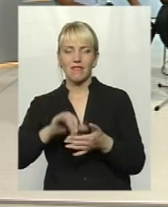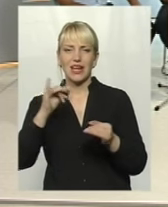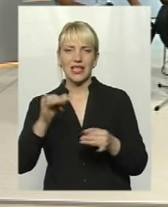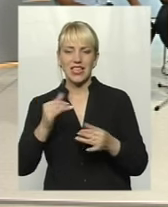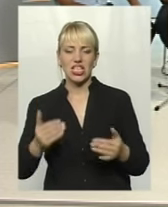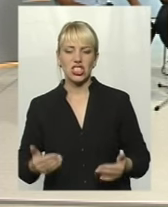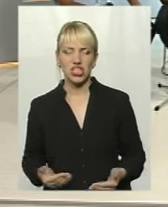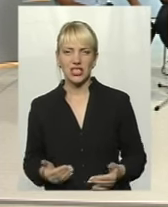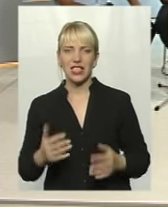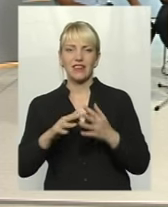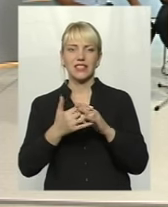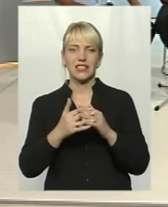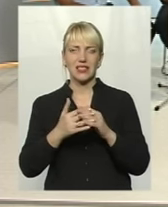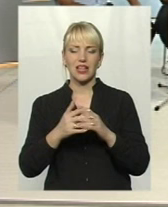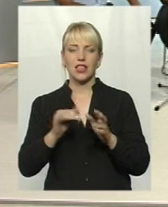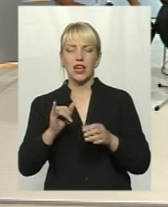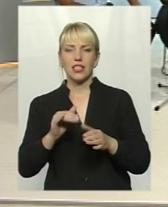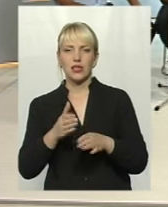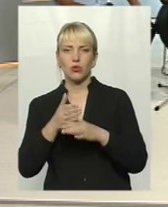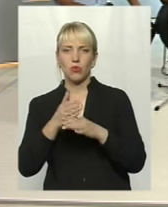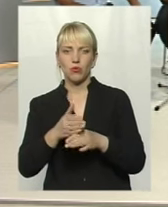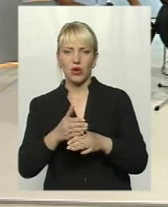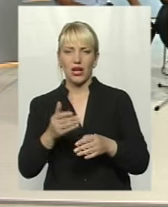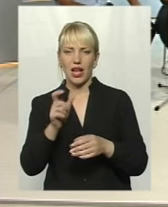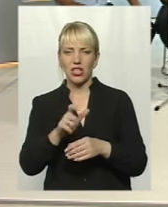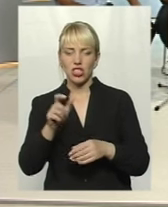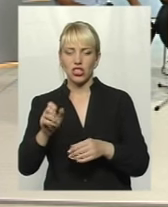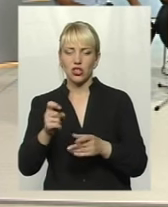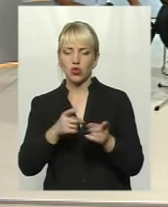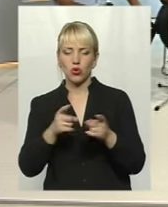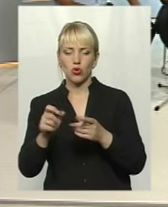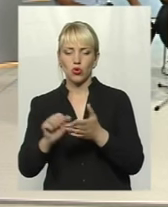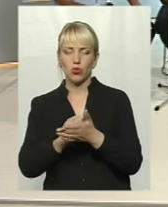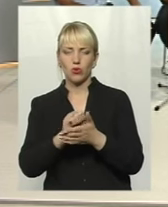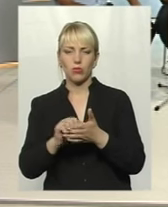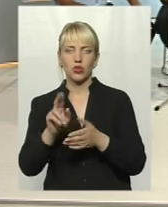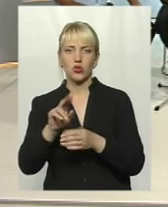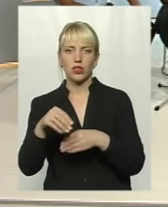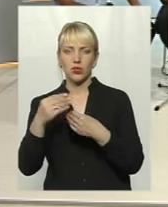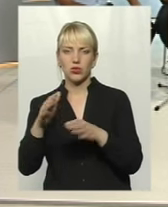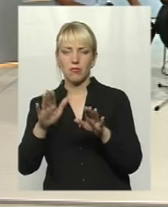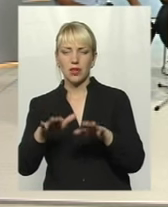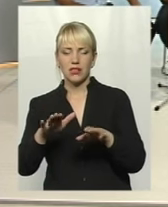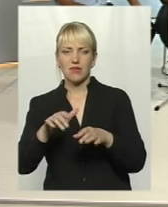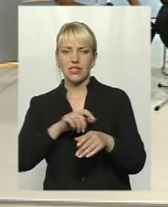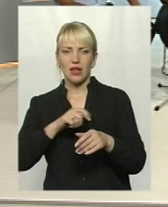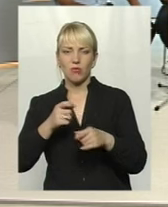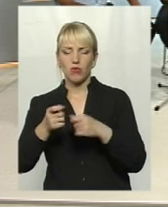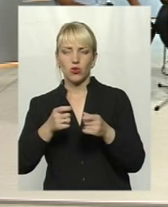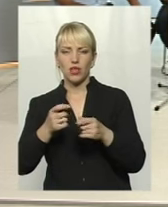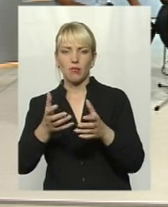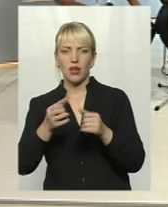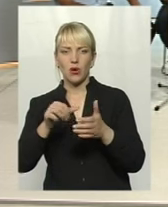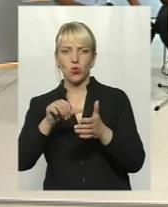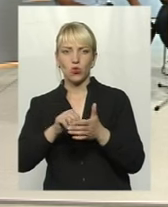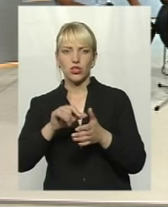-селища у виконавчих органах, сприяє жителям села-селища у підготовці документів, що будуються до органів місцевого самоврядування, бере участь у підготовці проєкту